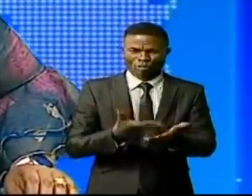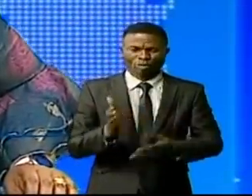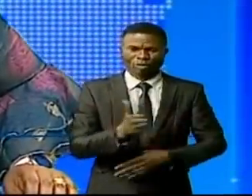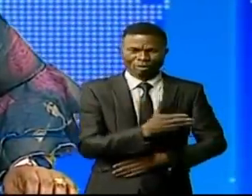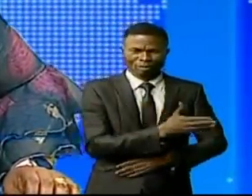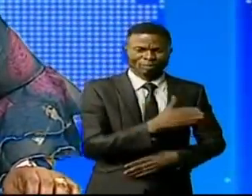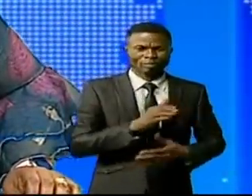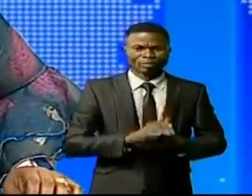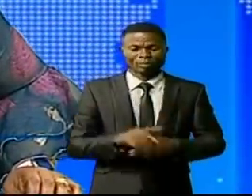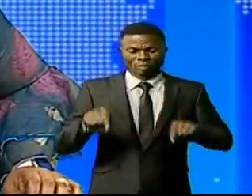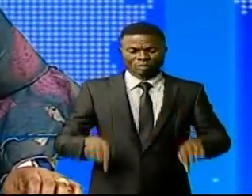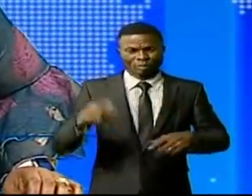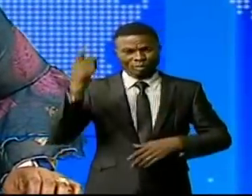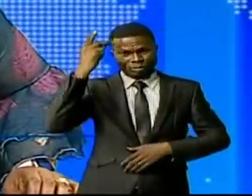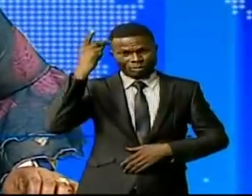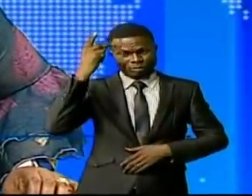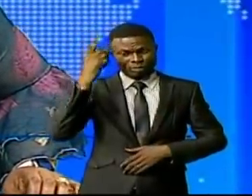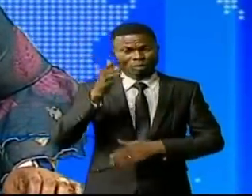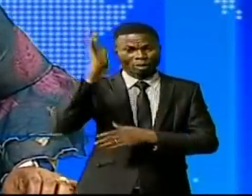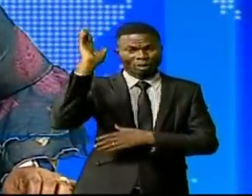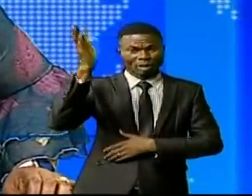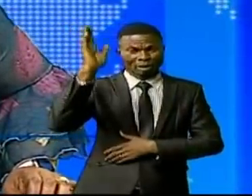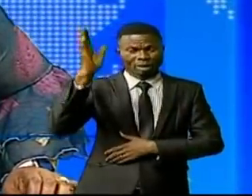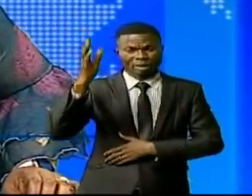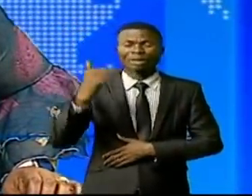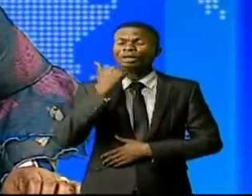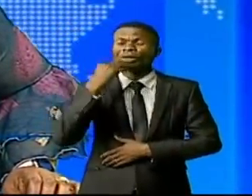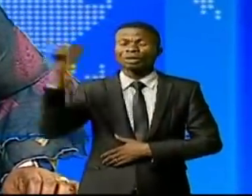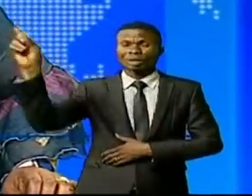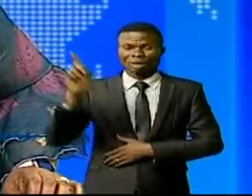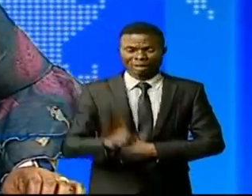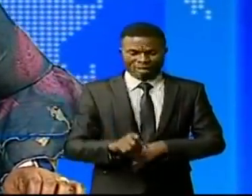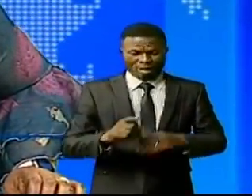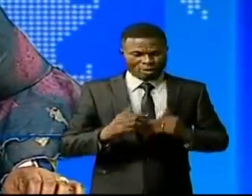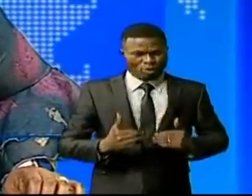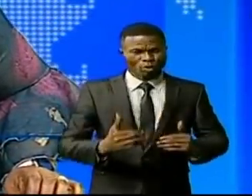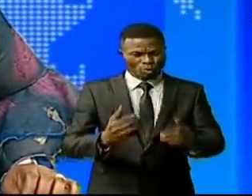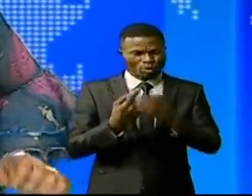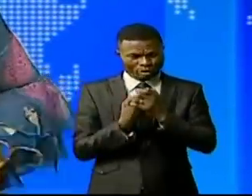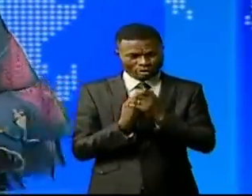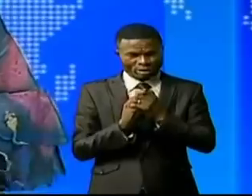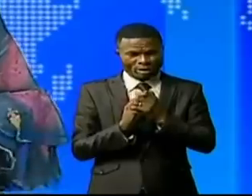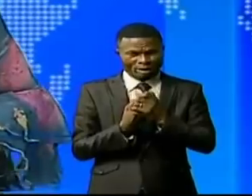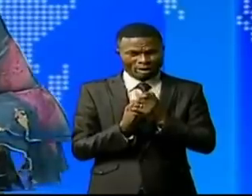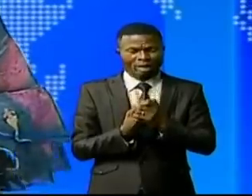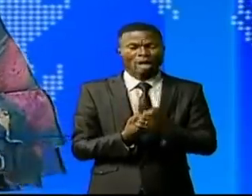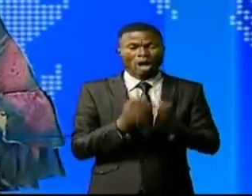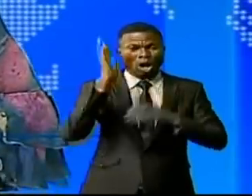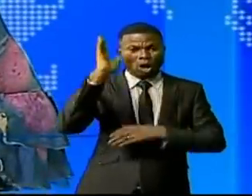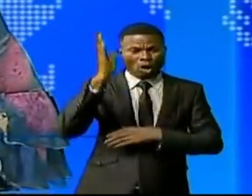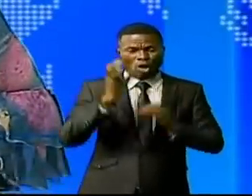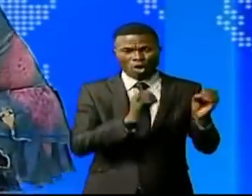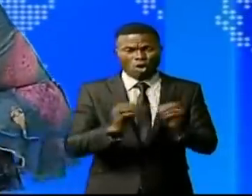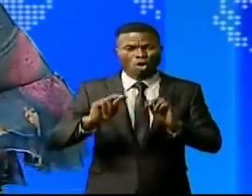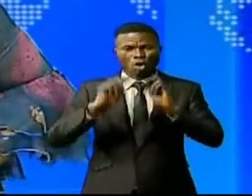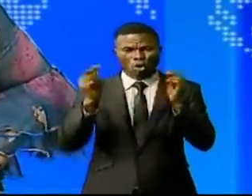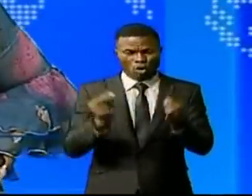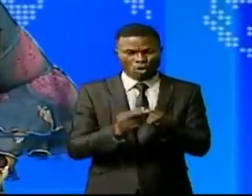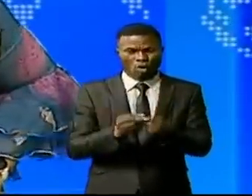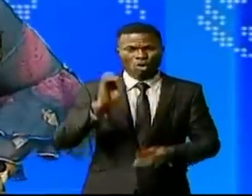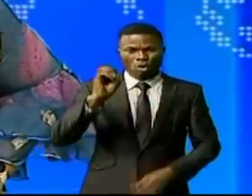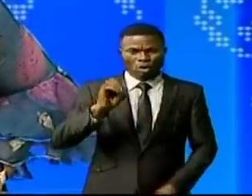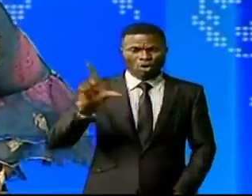Et à Kinshasa, la conférence des investisseurs en RDC, c'est pour bientôt. Elle sera organisée par le groupe Loy